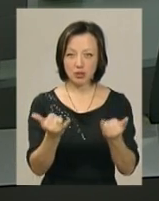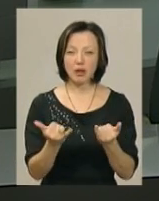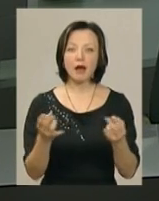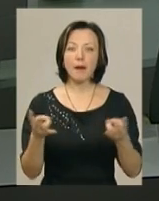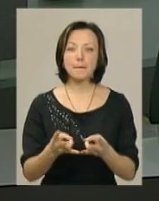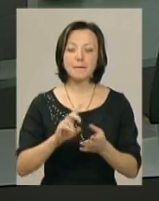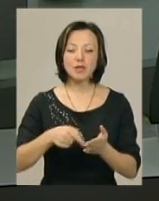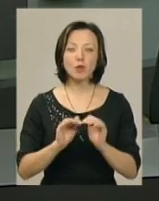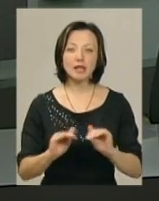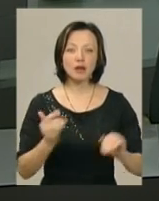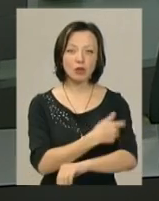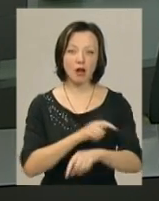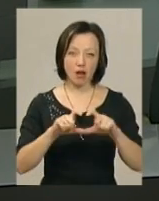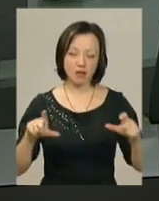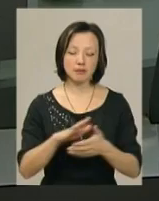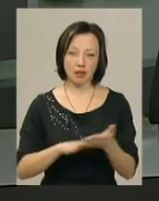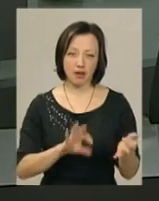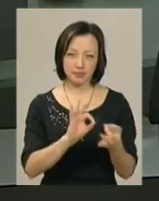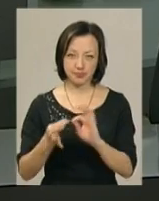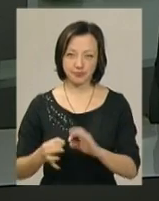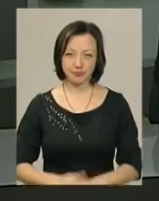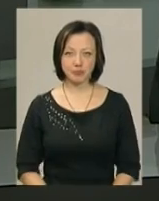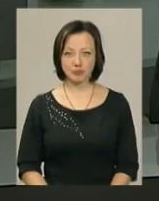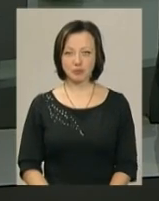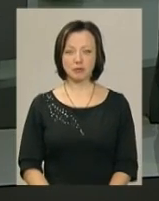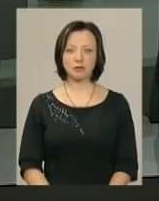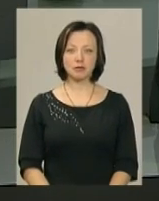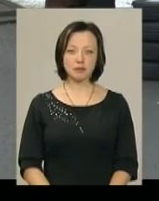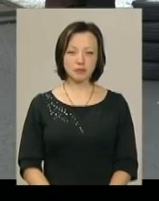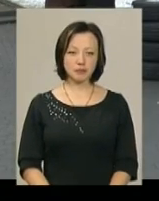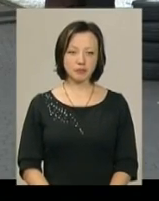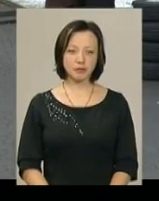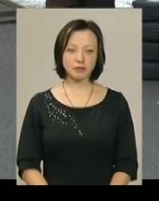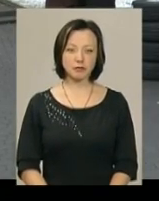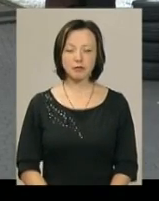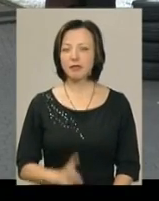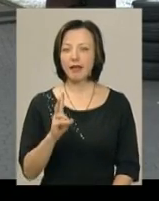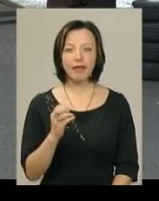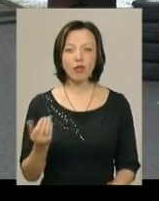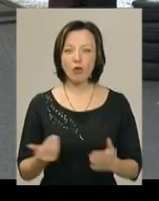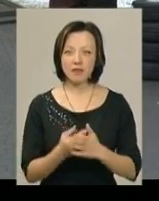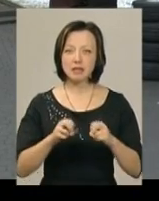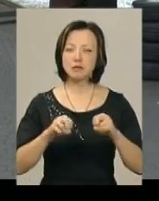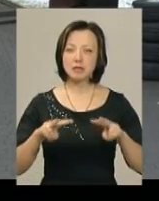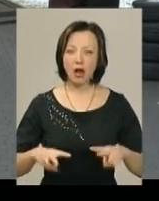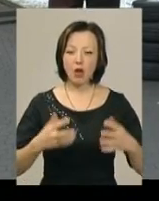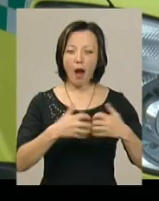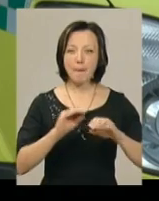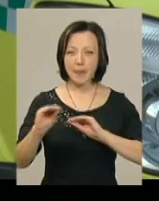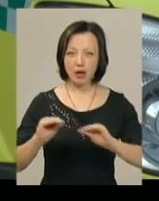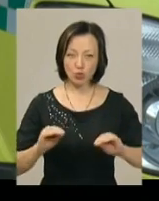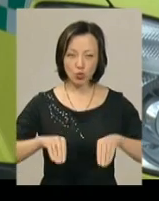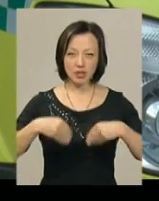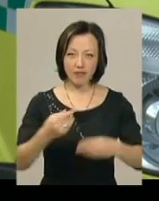дитячої лікарні. Тетяна Пресекар далі докладніше. Хоч не новий, але зі спеціальною апаратурою, що